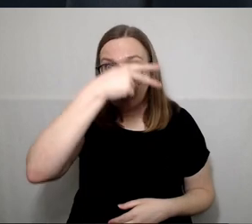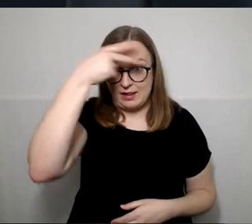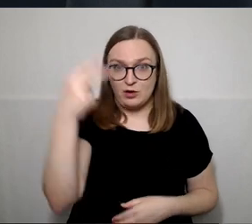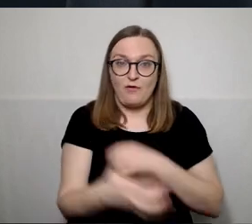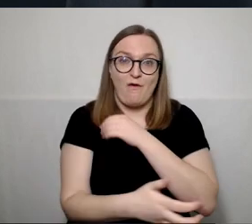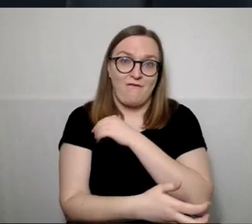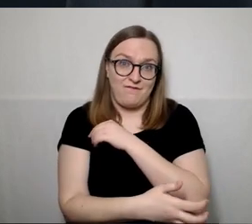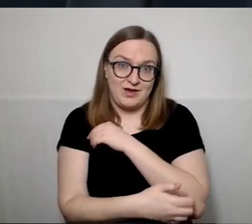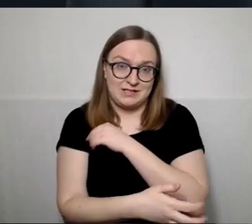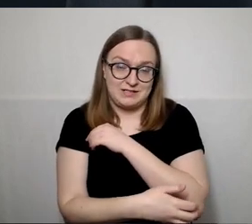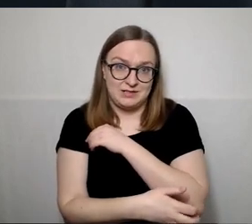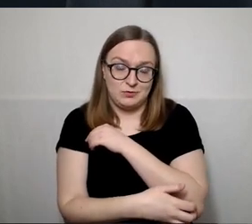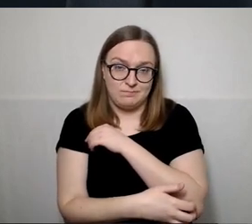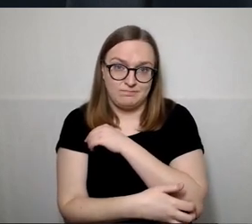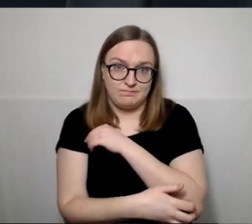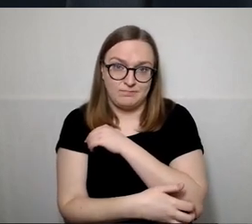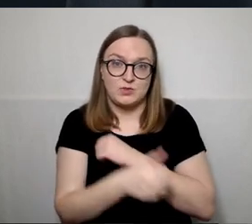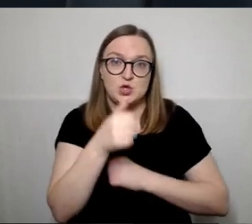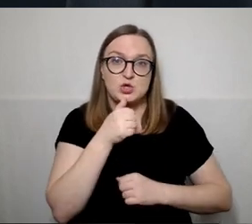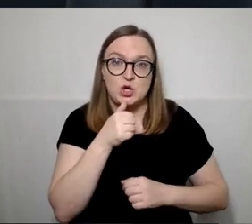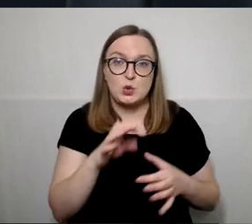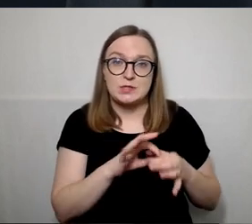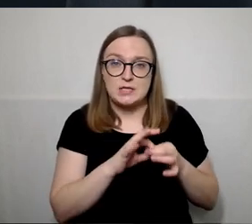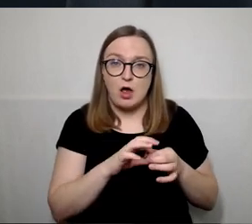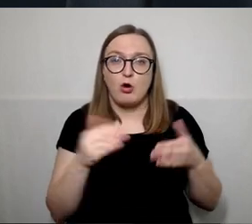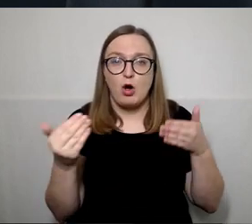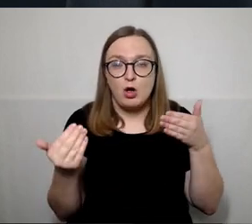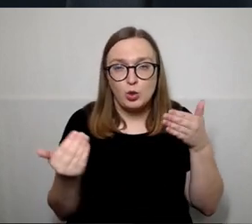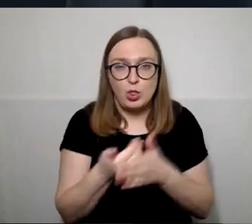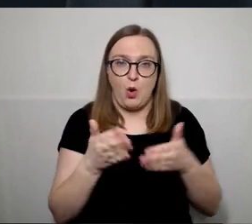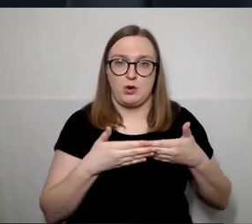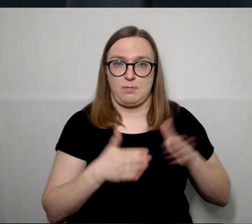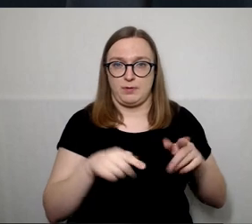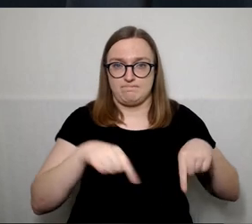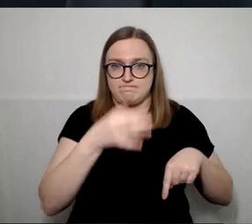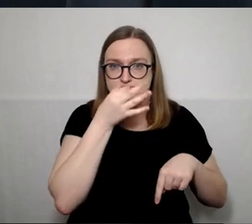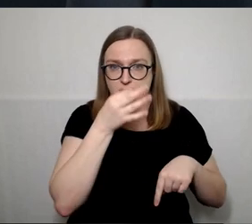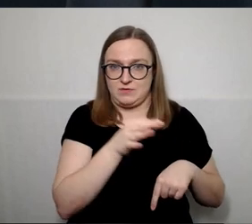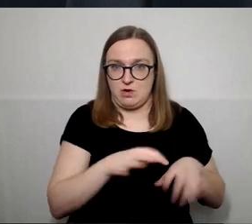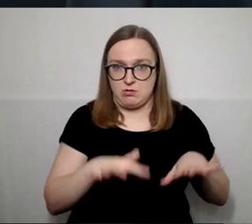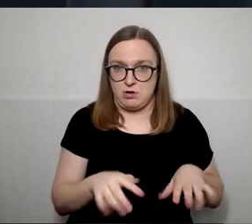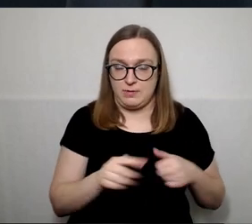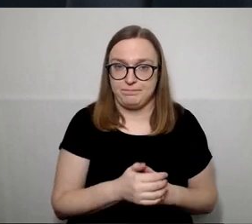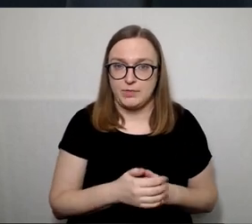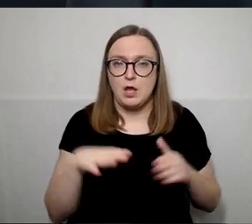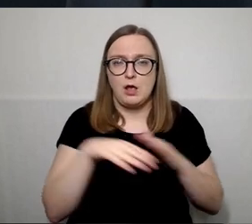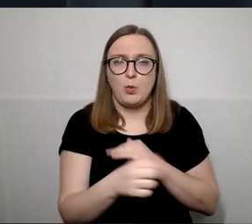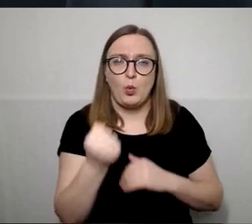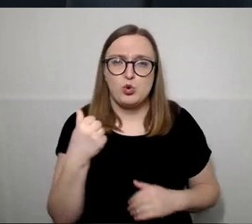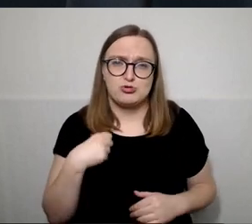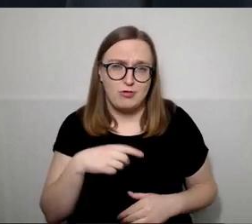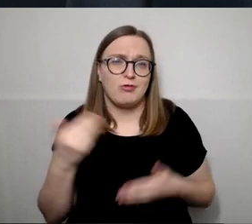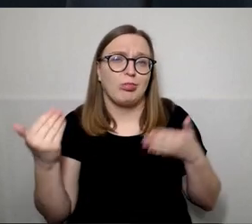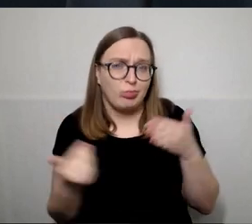ir Žaliųjų sąjungą ir didelio dalis sudaro naujų žmonių.